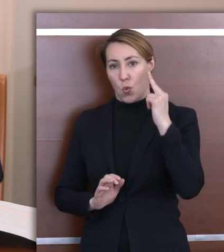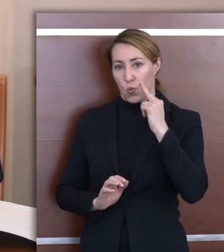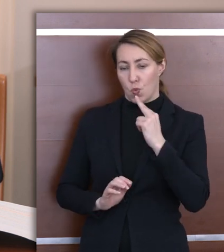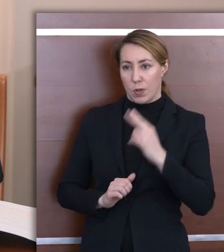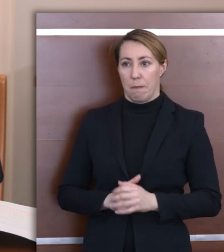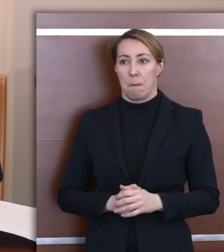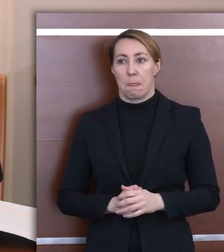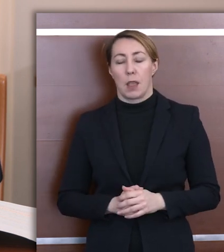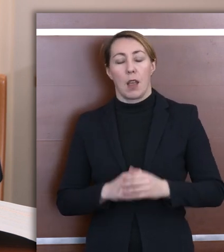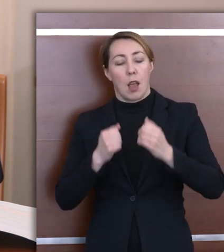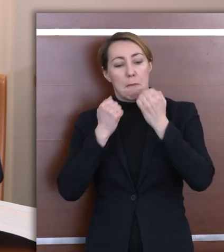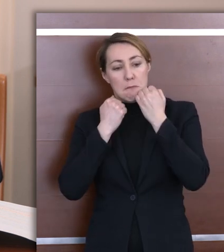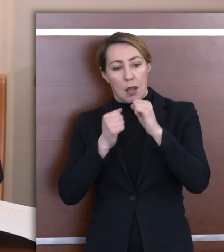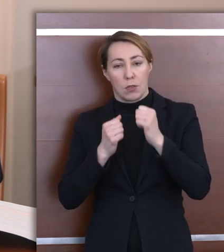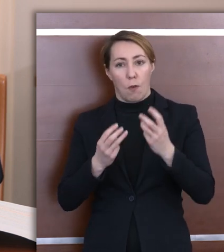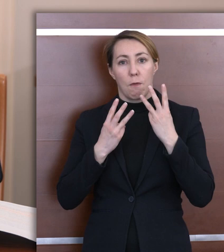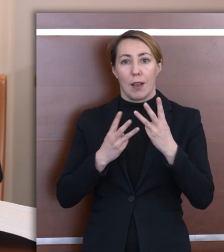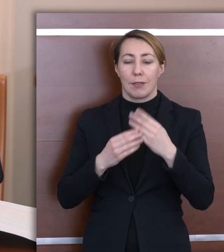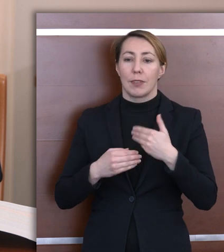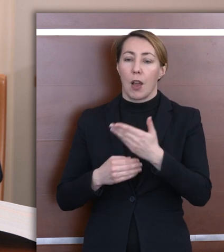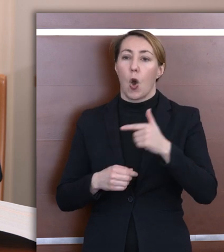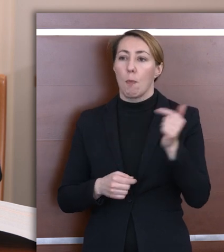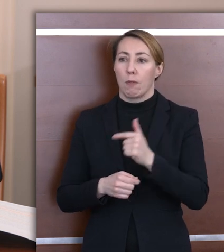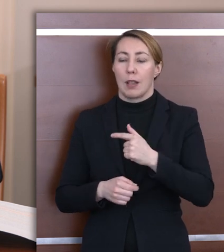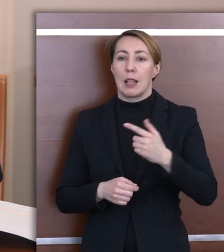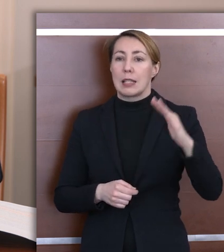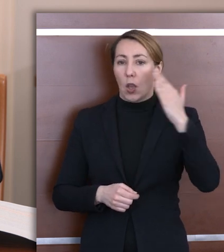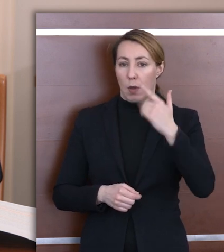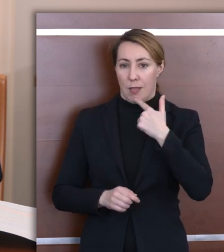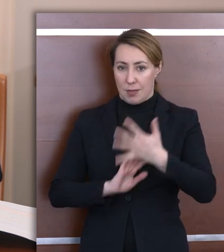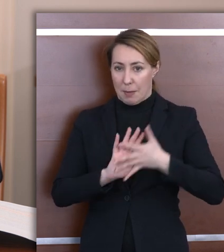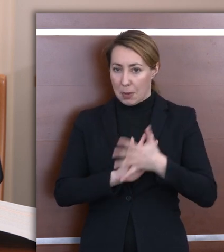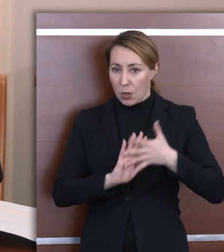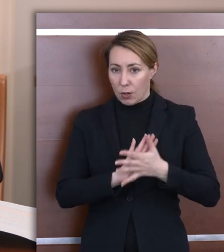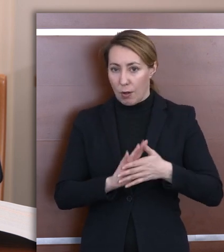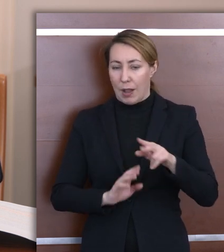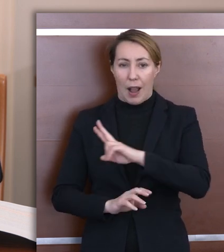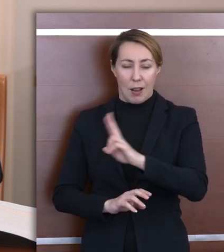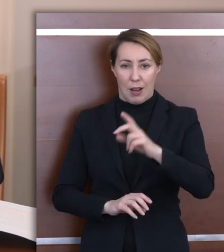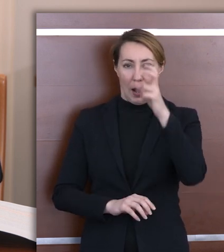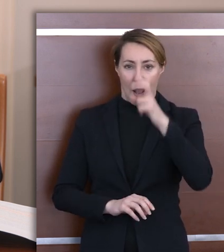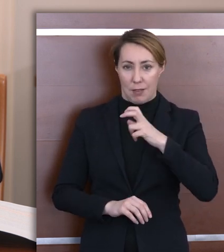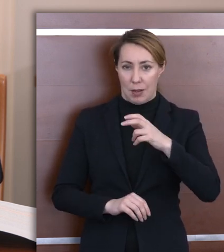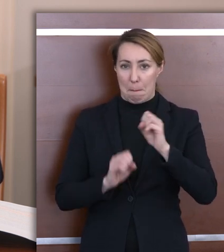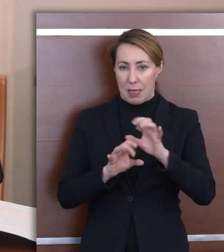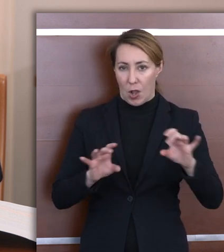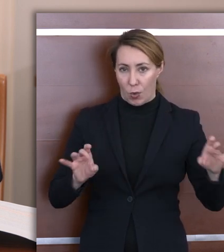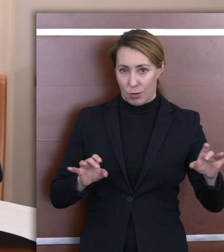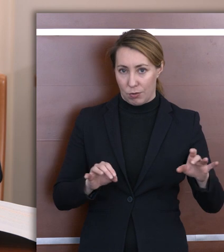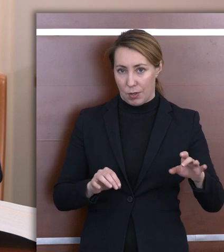Bardzo ważne wprowadzenie obowiązku znajomości języka migowego przez kadrę pedagogiczną szkół. I